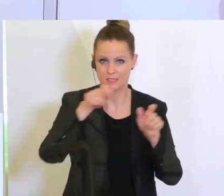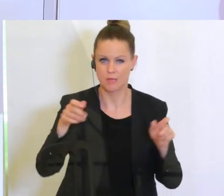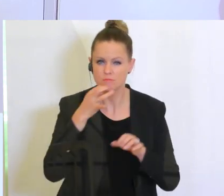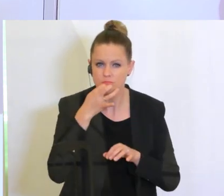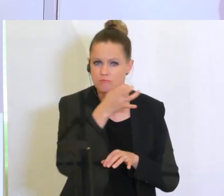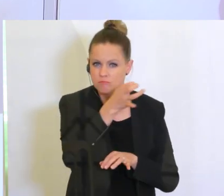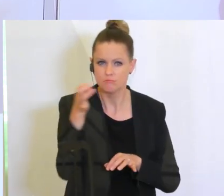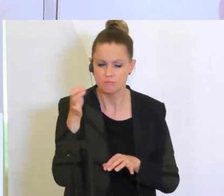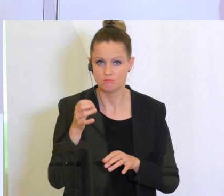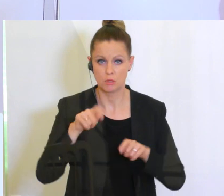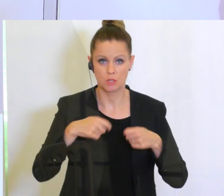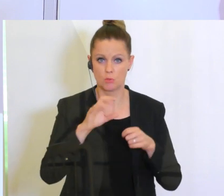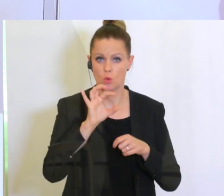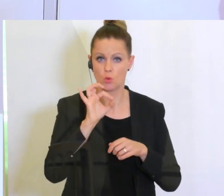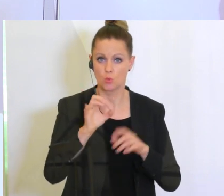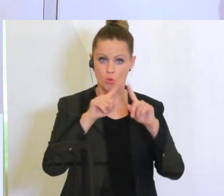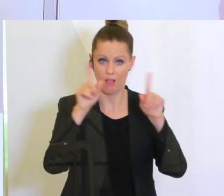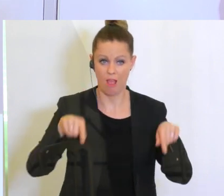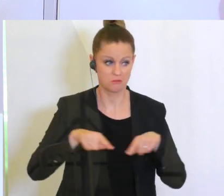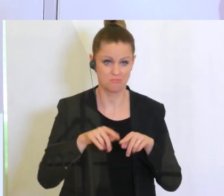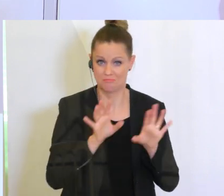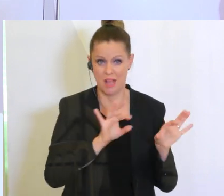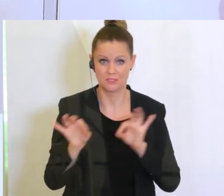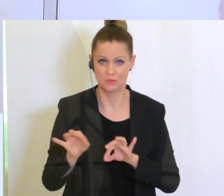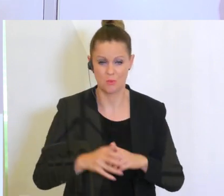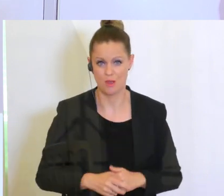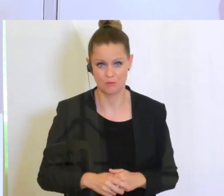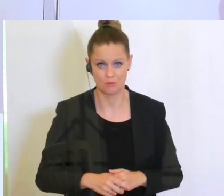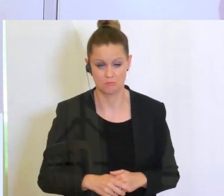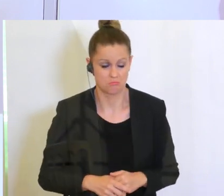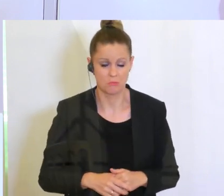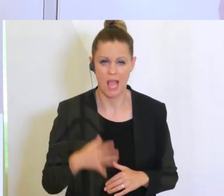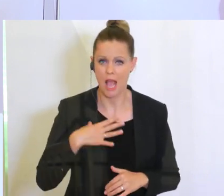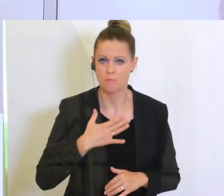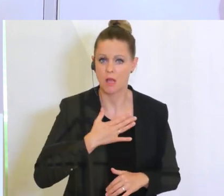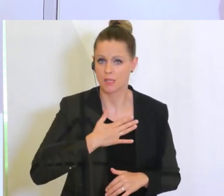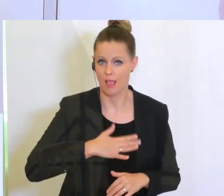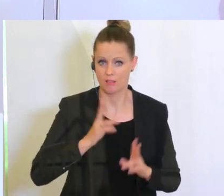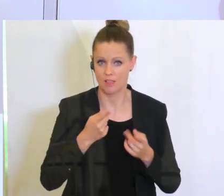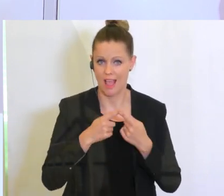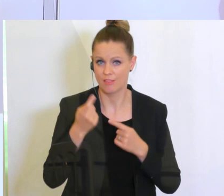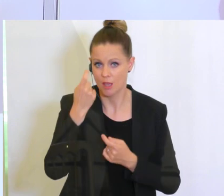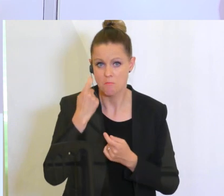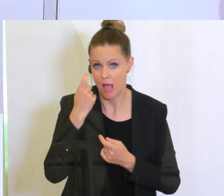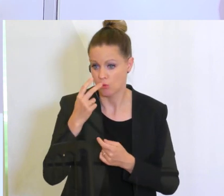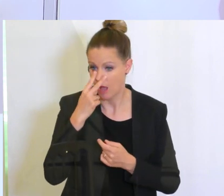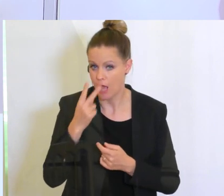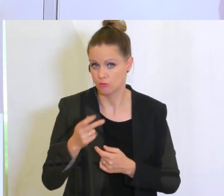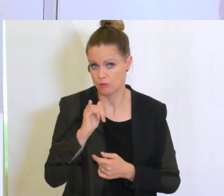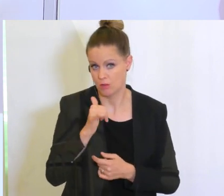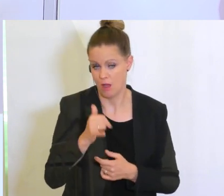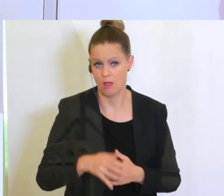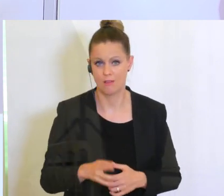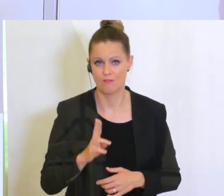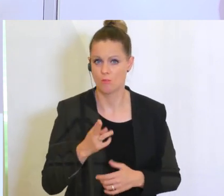da gibt es auch Gutachten, dass das natürlich alles in Ordnung ist. Schauen wir aber gerne auch andere Meinungen an, denn ich glaube,